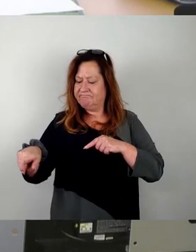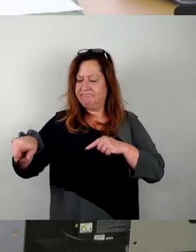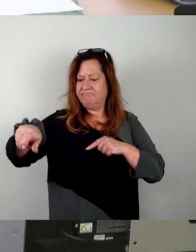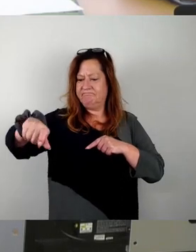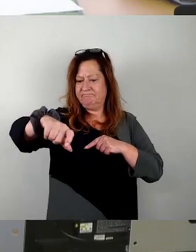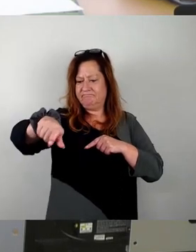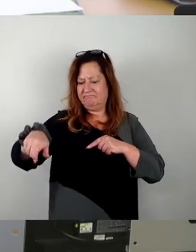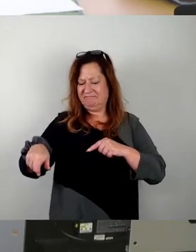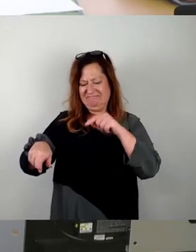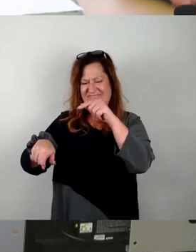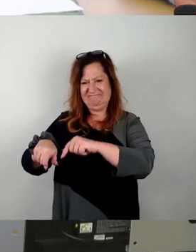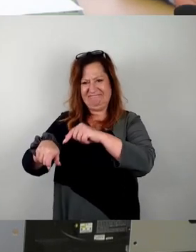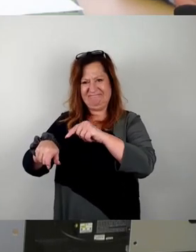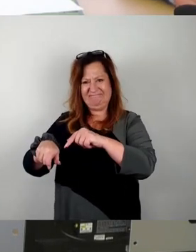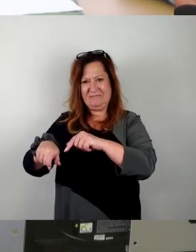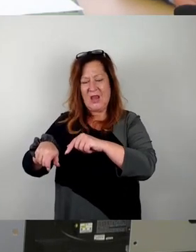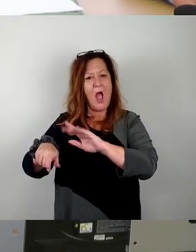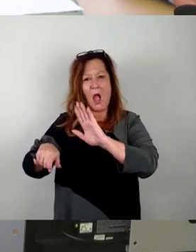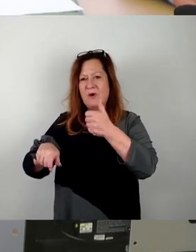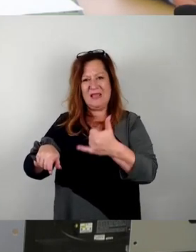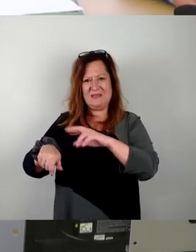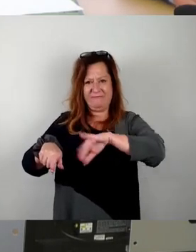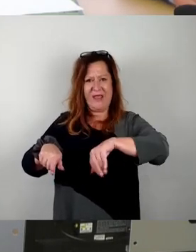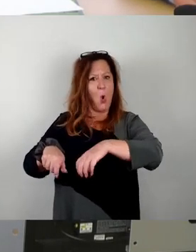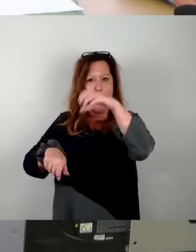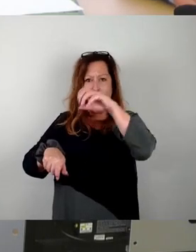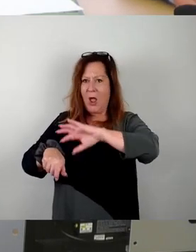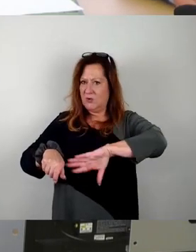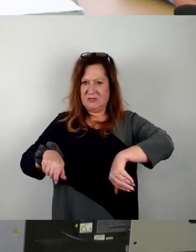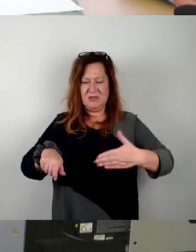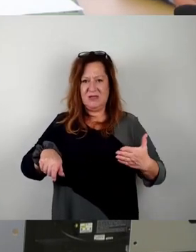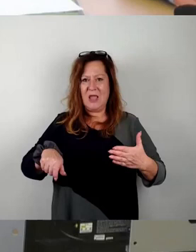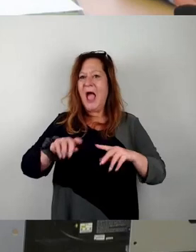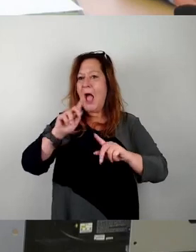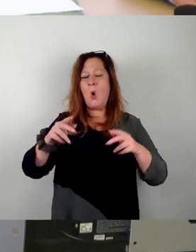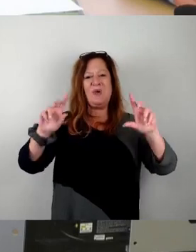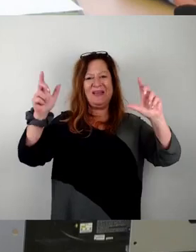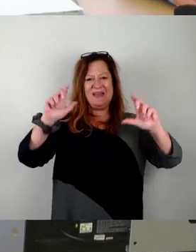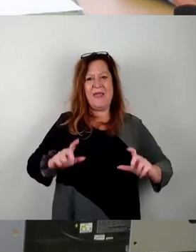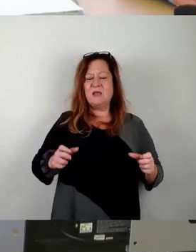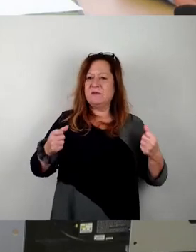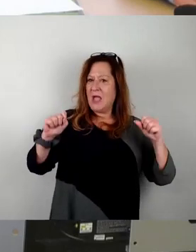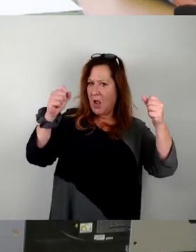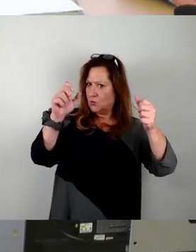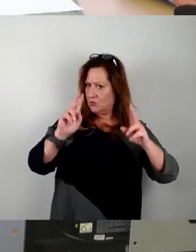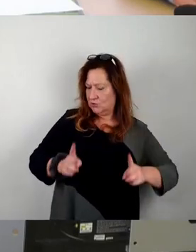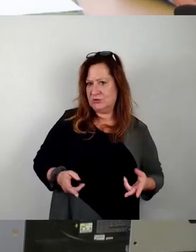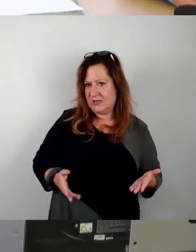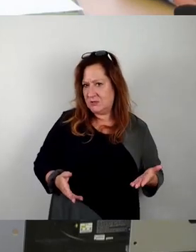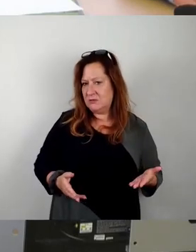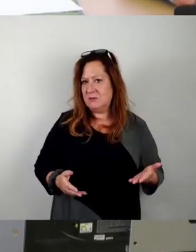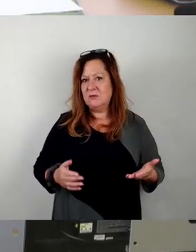mit dem jetzt rausgenommen, in Absprache auch mit zivilgesellschaftlichen Akteuren in der Stadt. Und dann auch einzelne